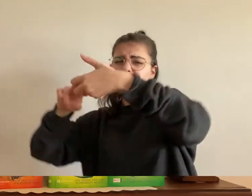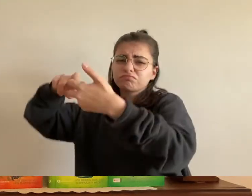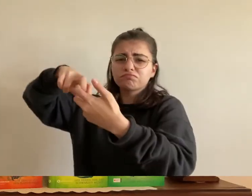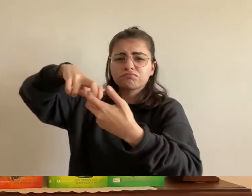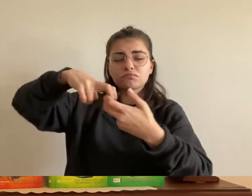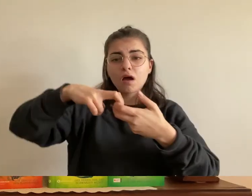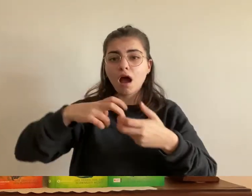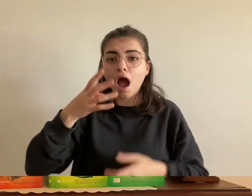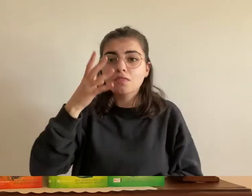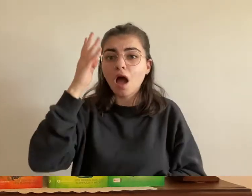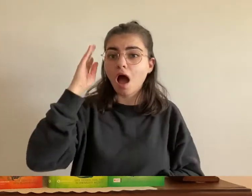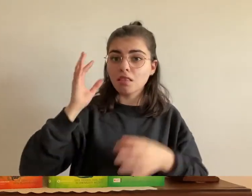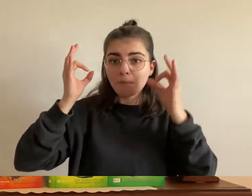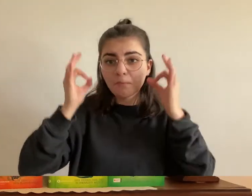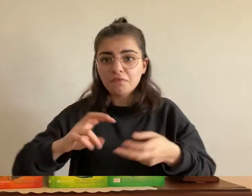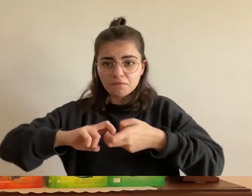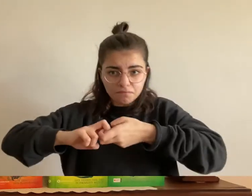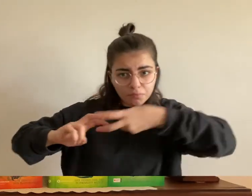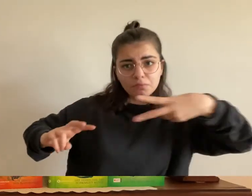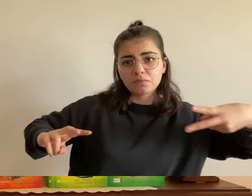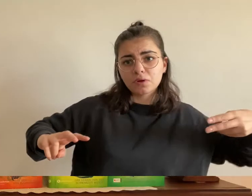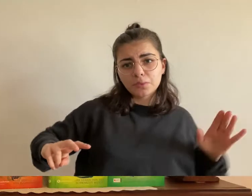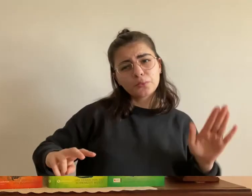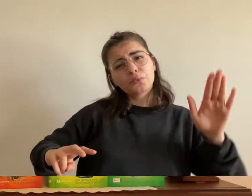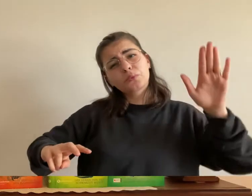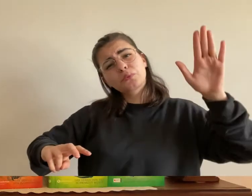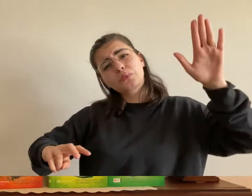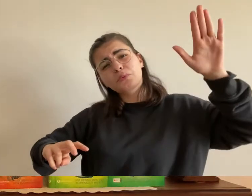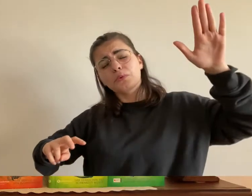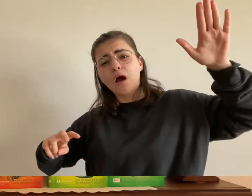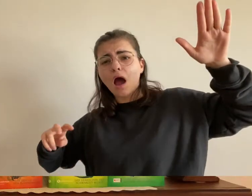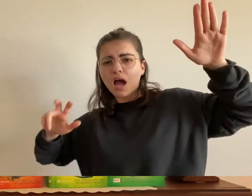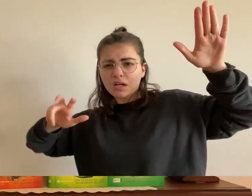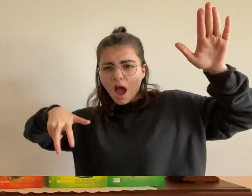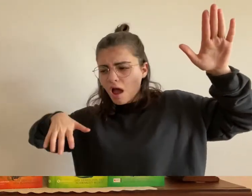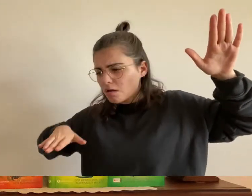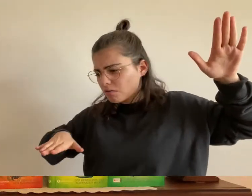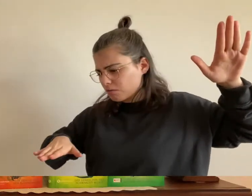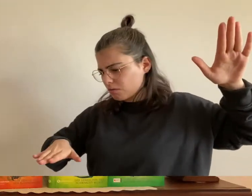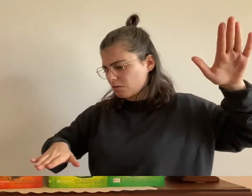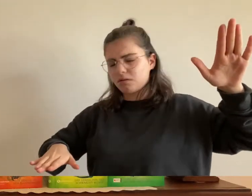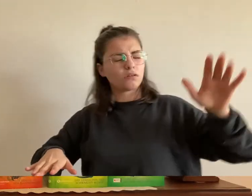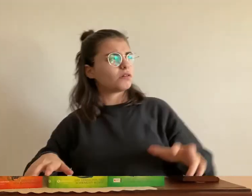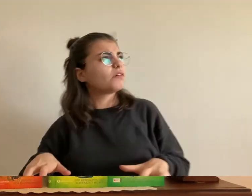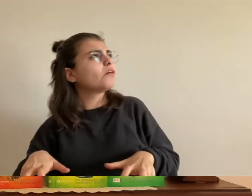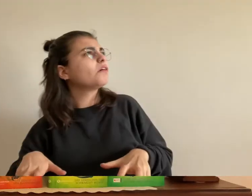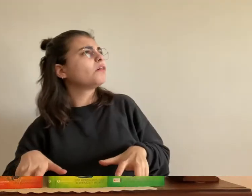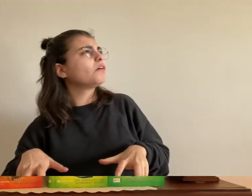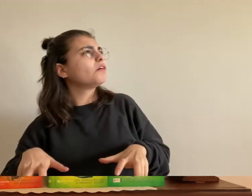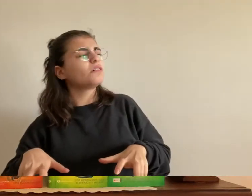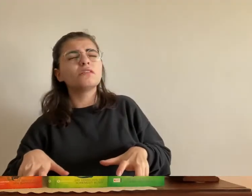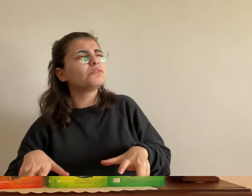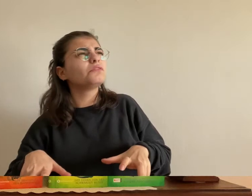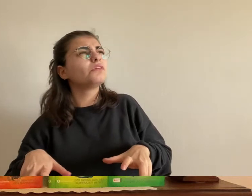adana unvermittelt wieder von dem greif ab und schoss ein stück nach oben der greif schien für einen moment aus dem konzept